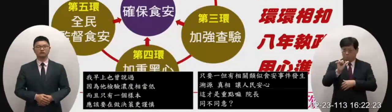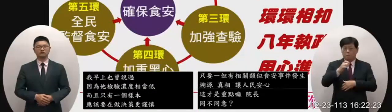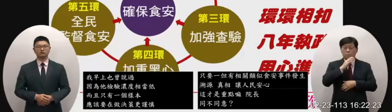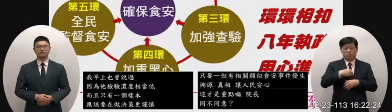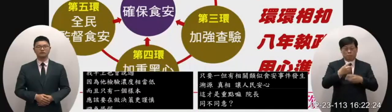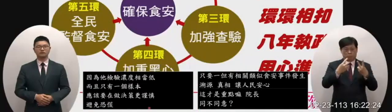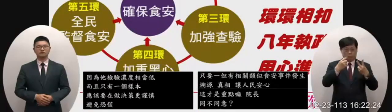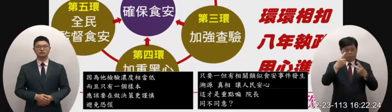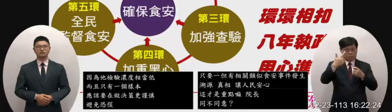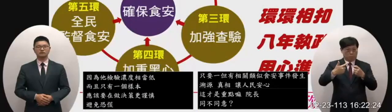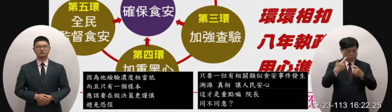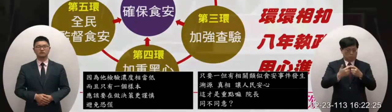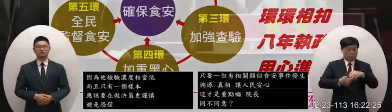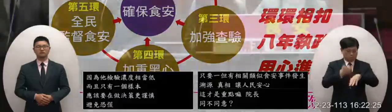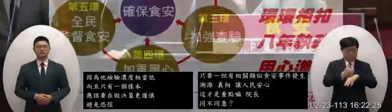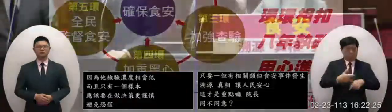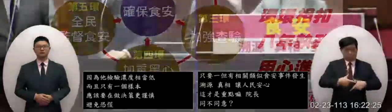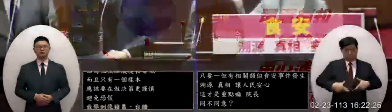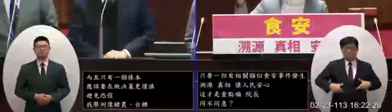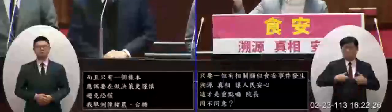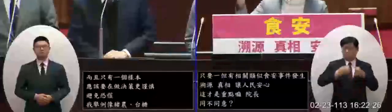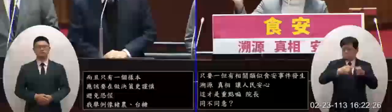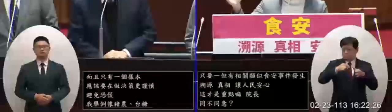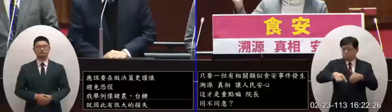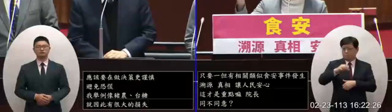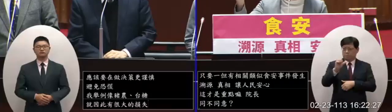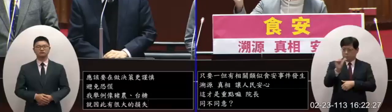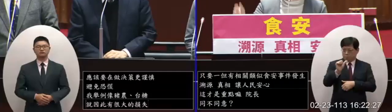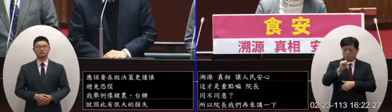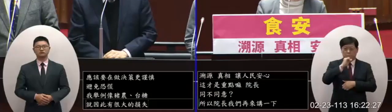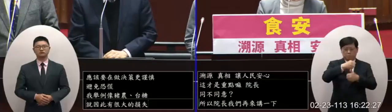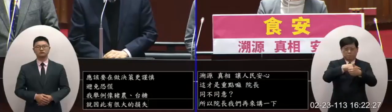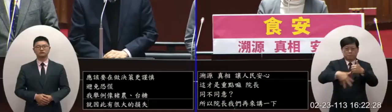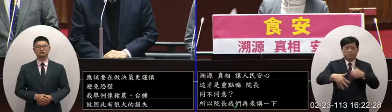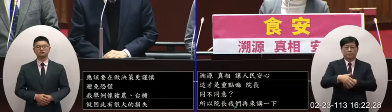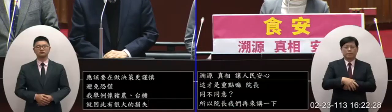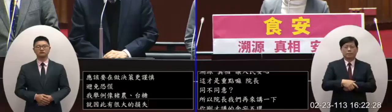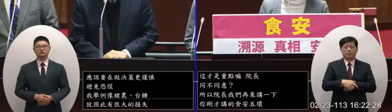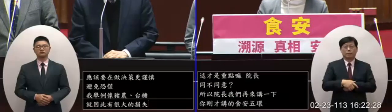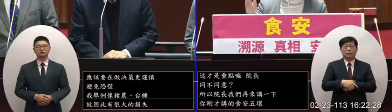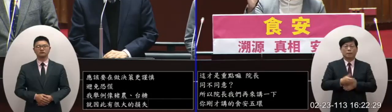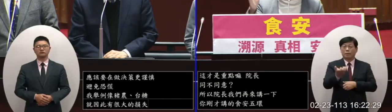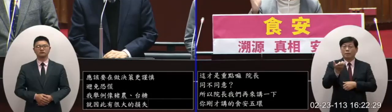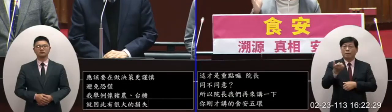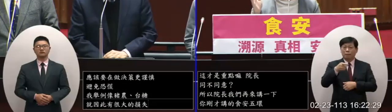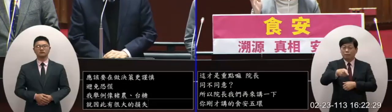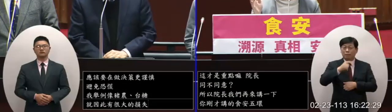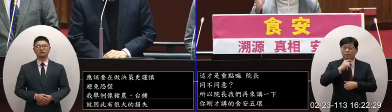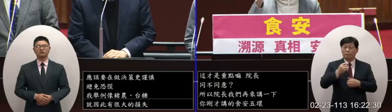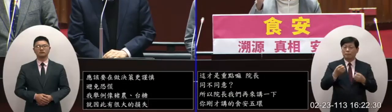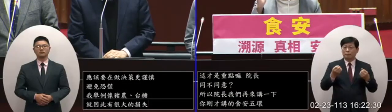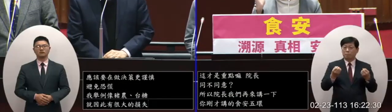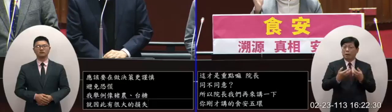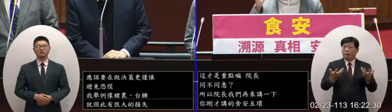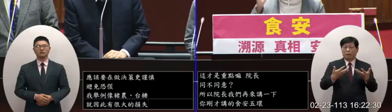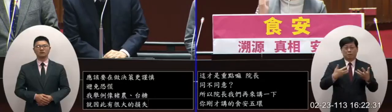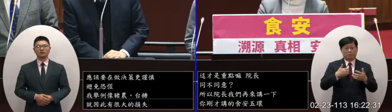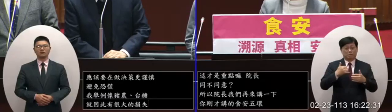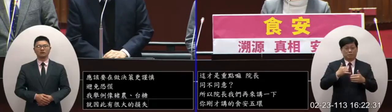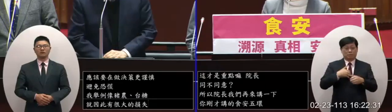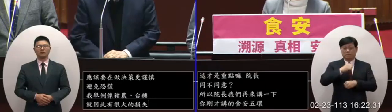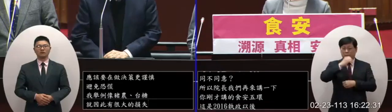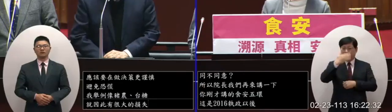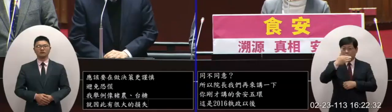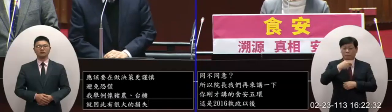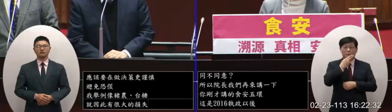執政之後勇於面對積極的去建立這樣的食安五環的一個制度好那針對剛剛這個案件所謂大家在關協